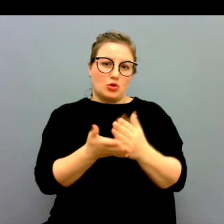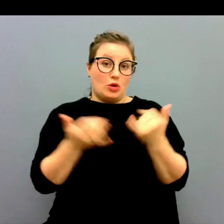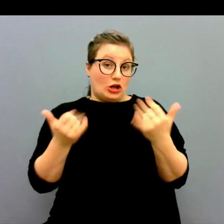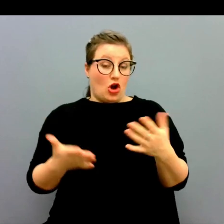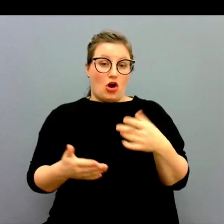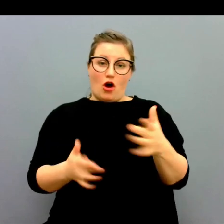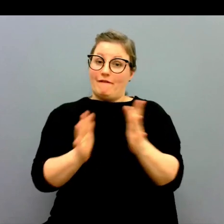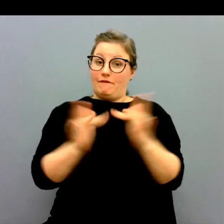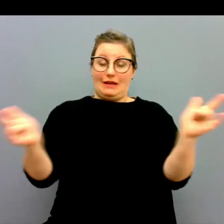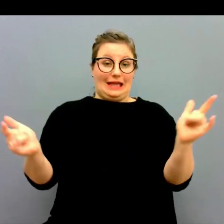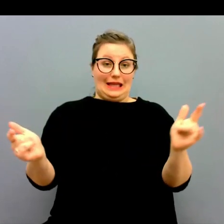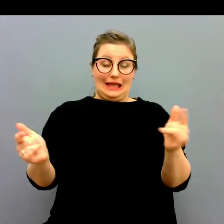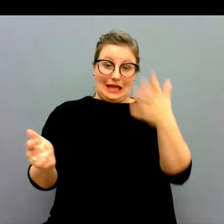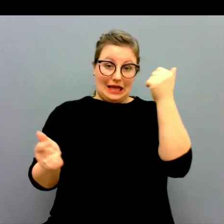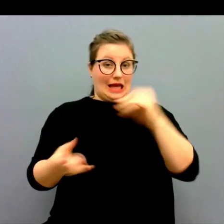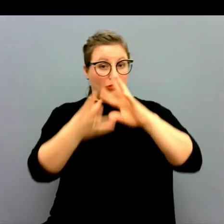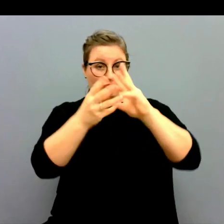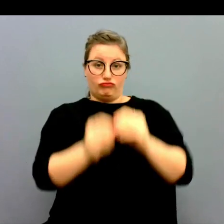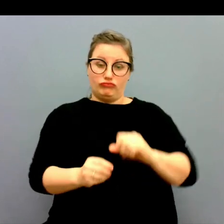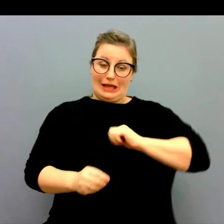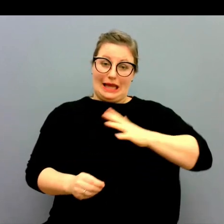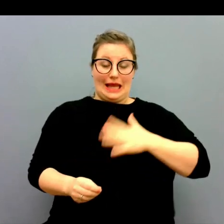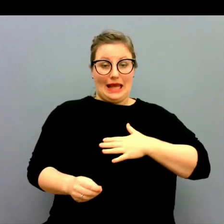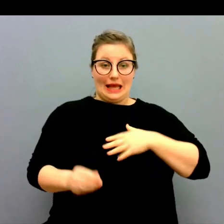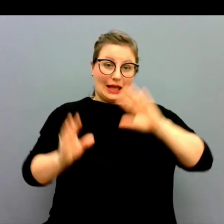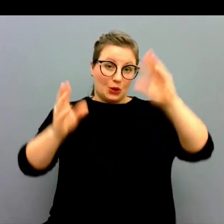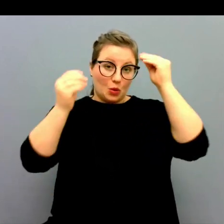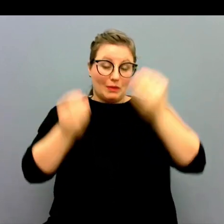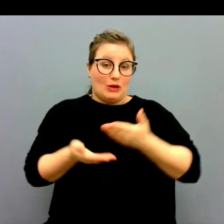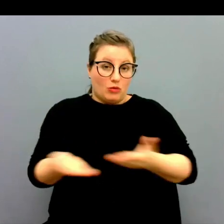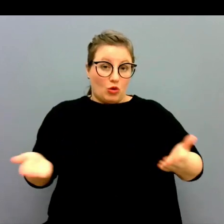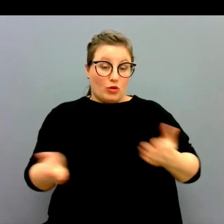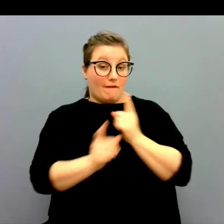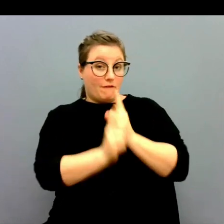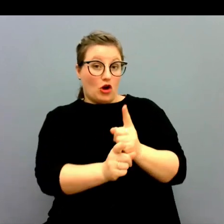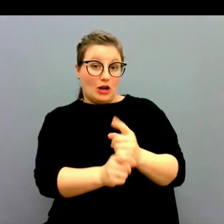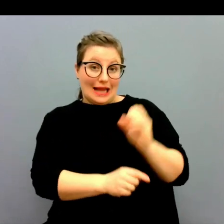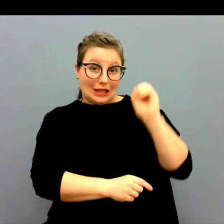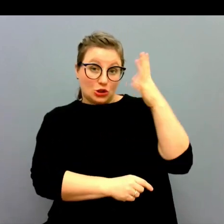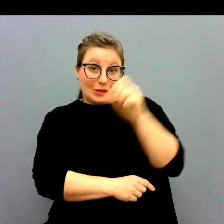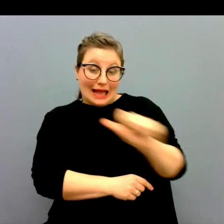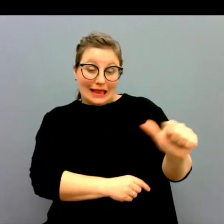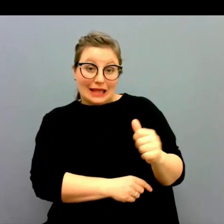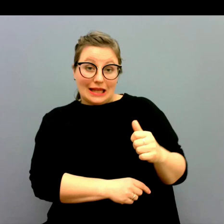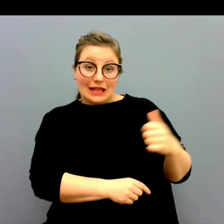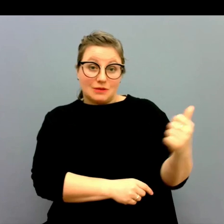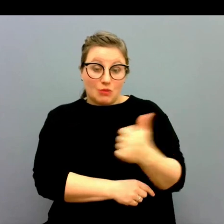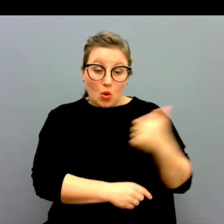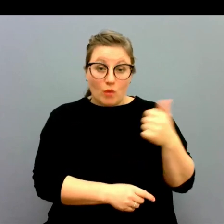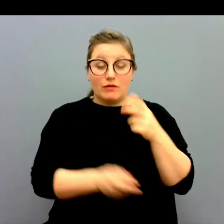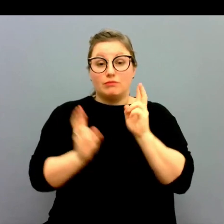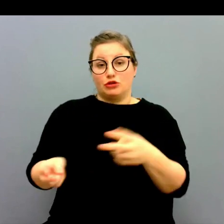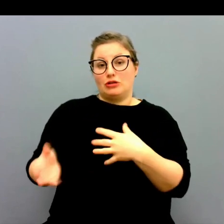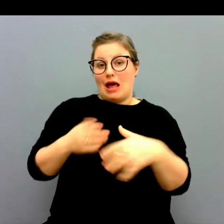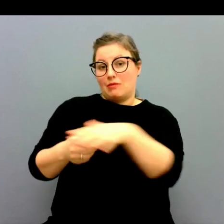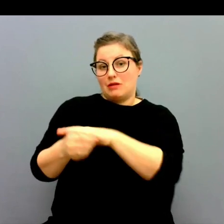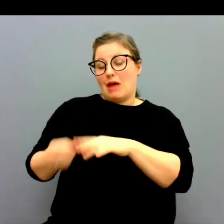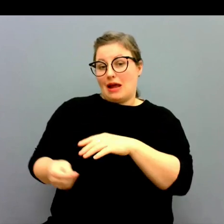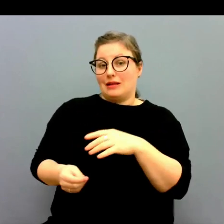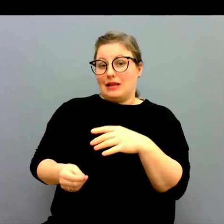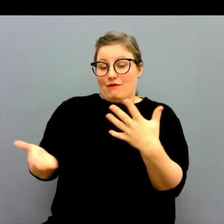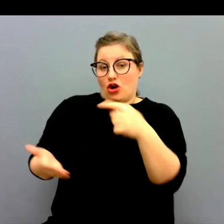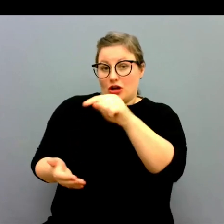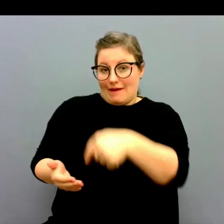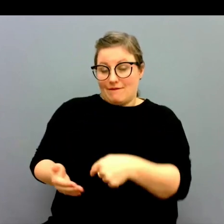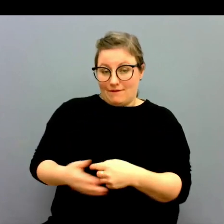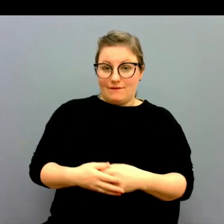stor frihet att utforma sina utbildningsutbud. Utifrån efterfrågan, naturligtvis från studenter. Men också vad arbetsmarknaden kräver för